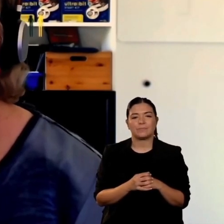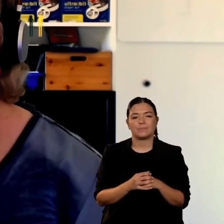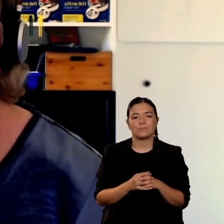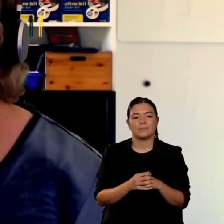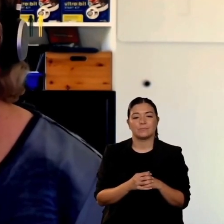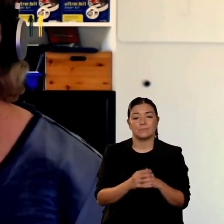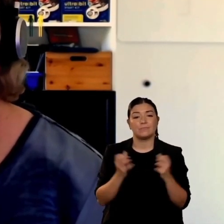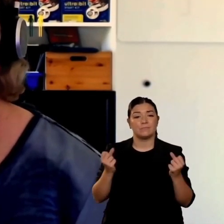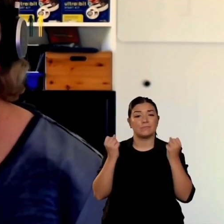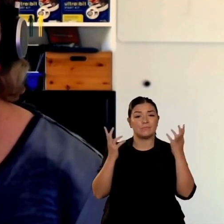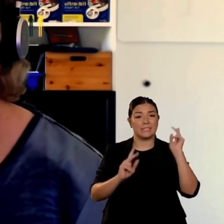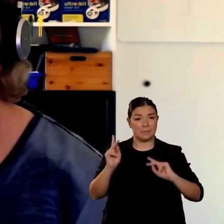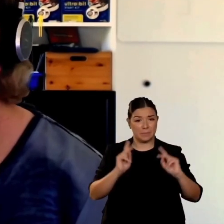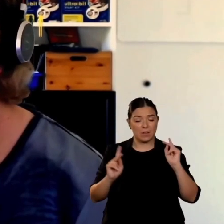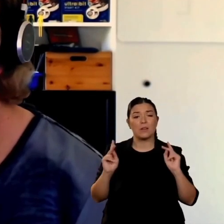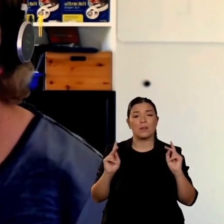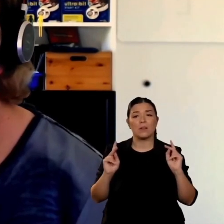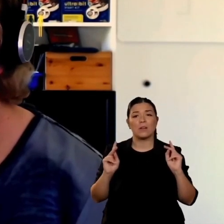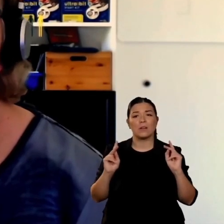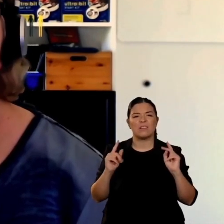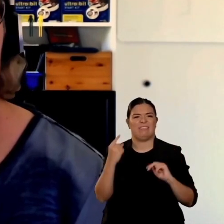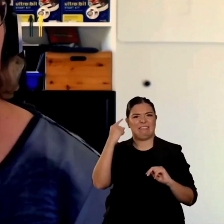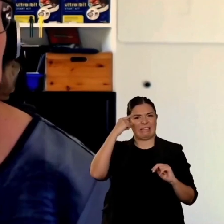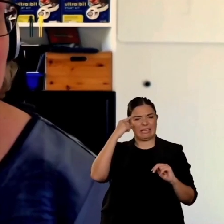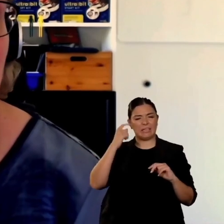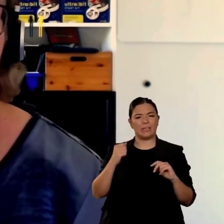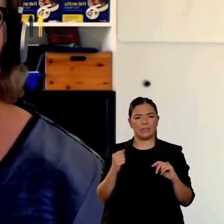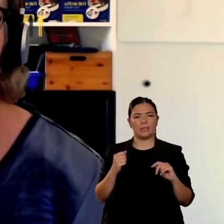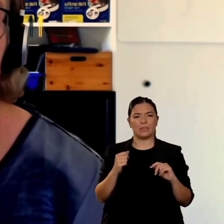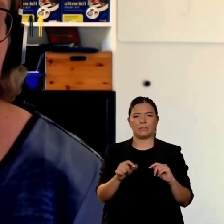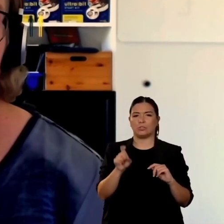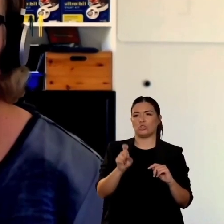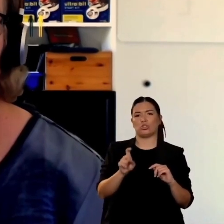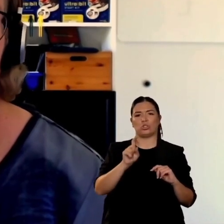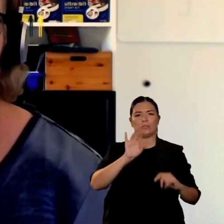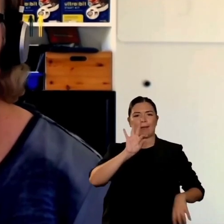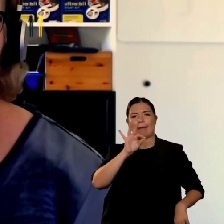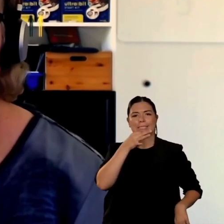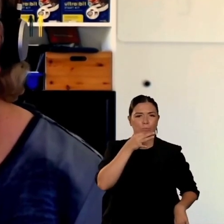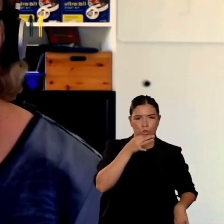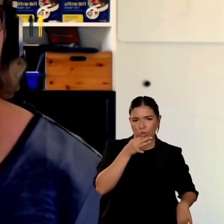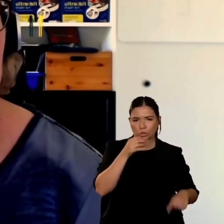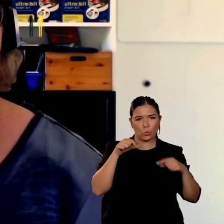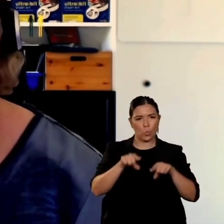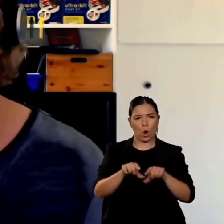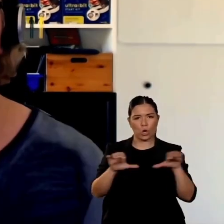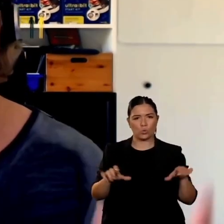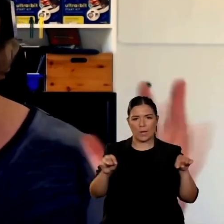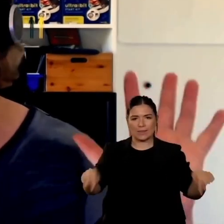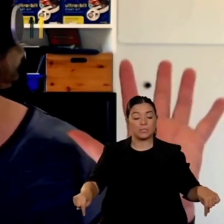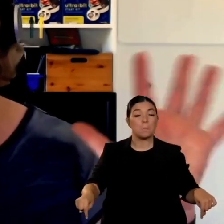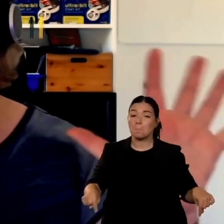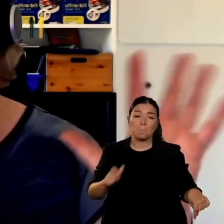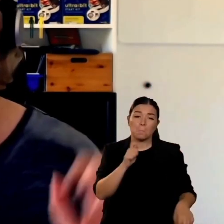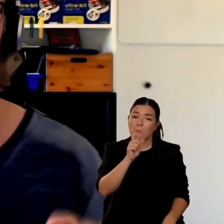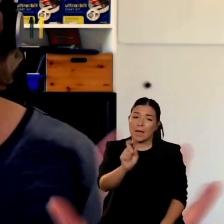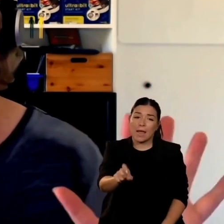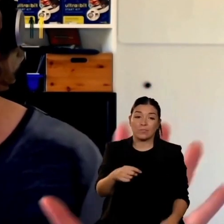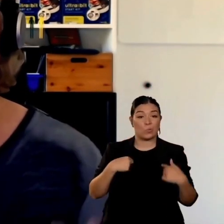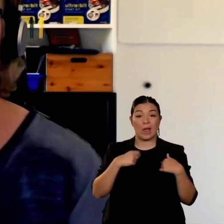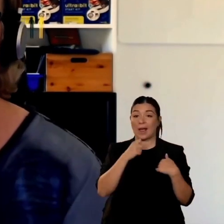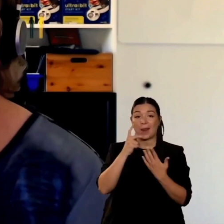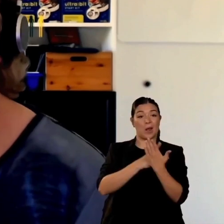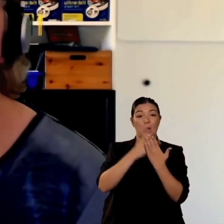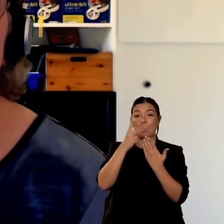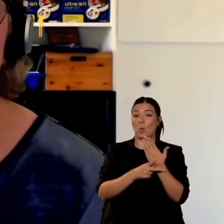mi piace tantissimo soltanto lo scratch e questa è la ragione principale per la quale la faccio cioè io